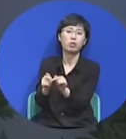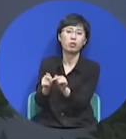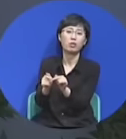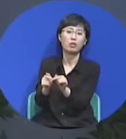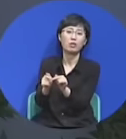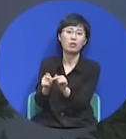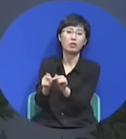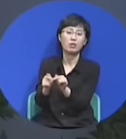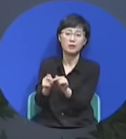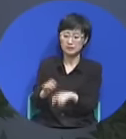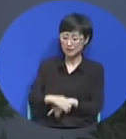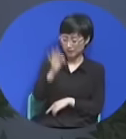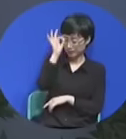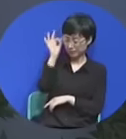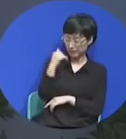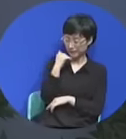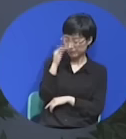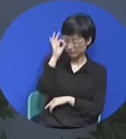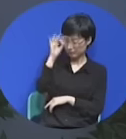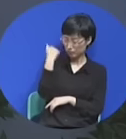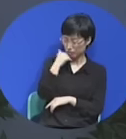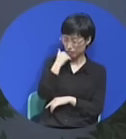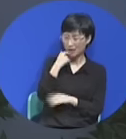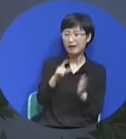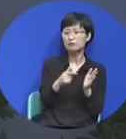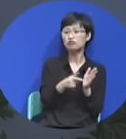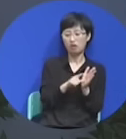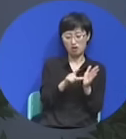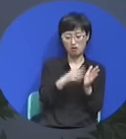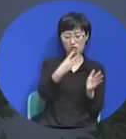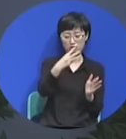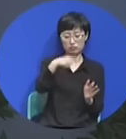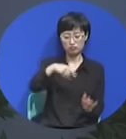그러니까 마틴 루트가 너무 답답한 거예요.